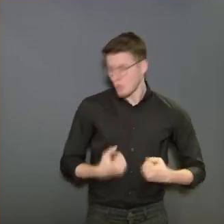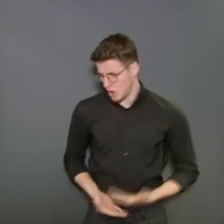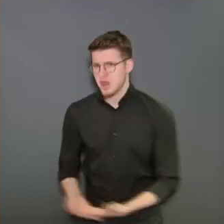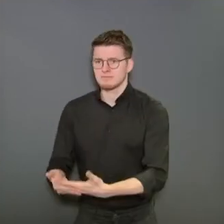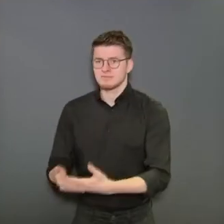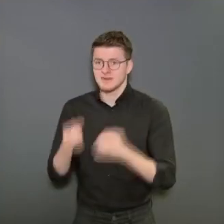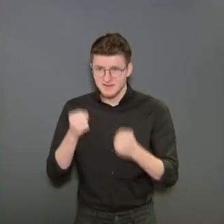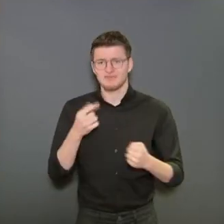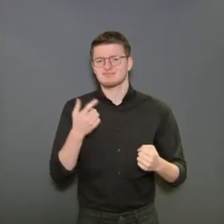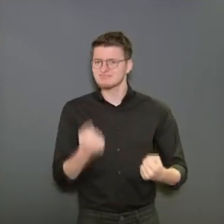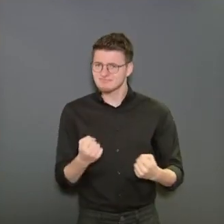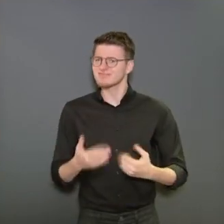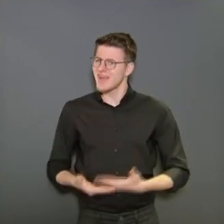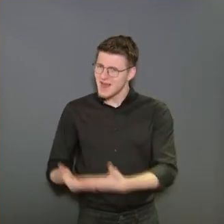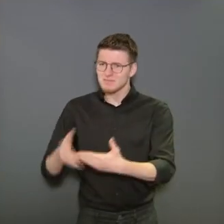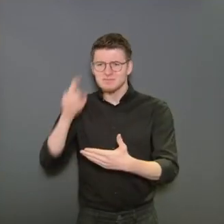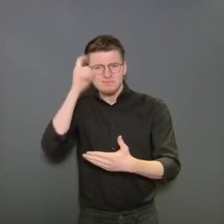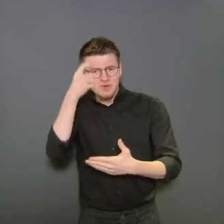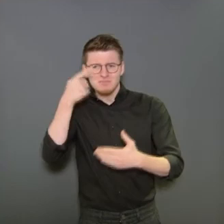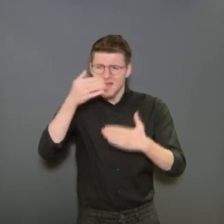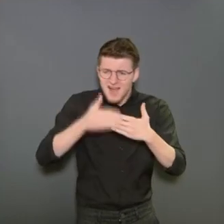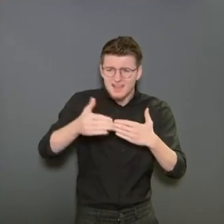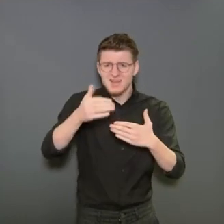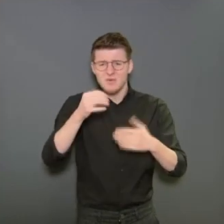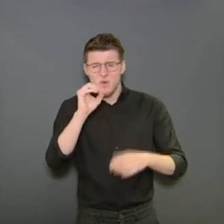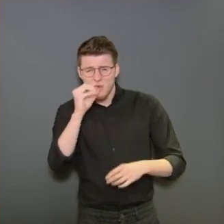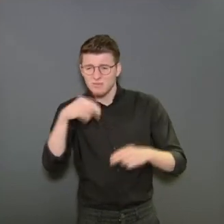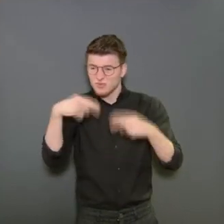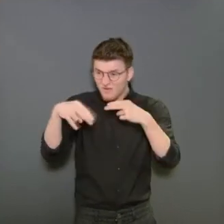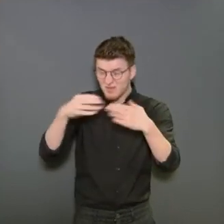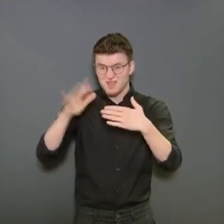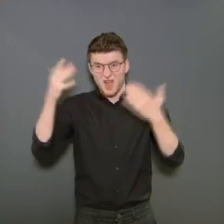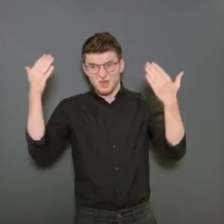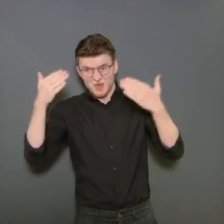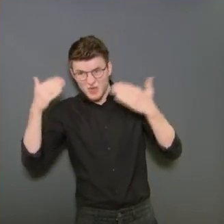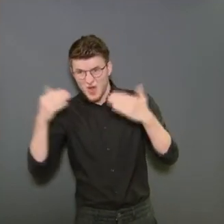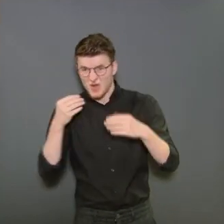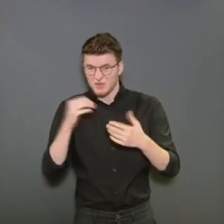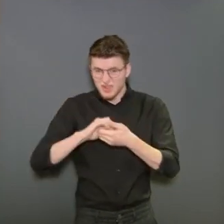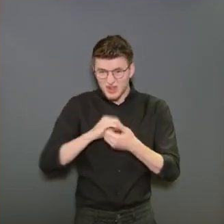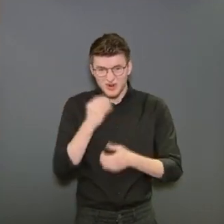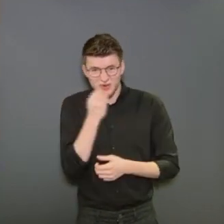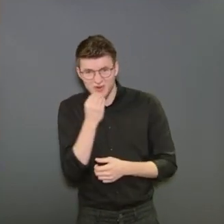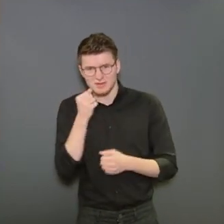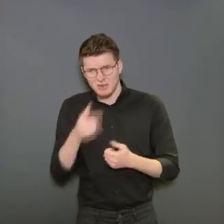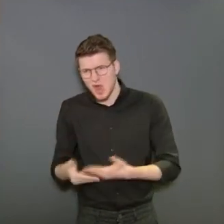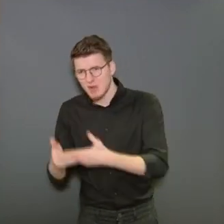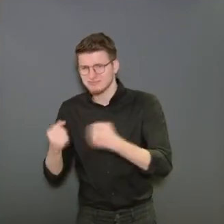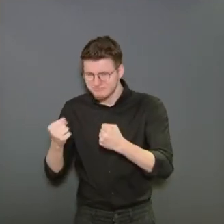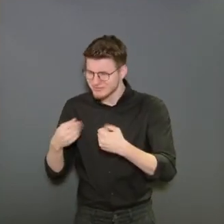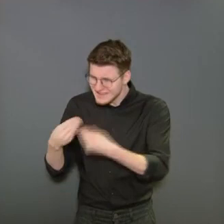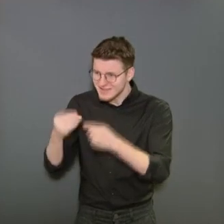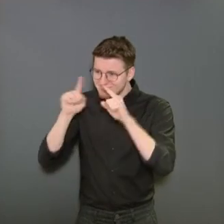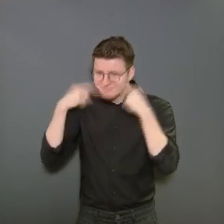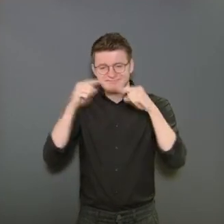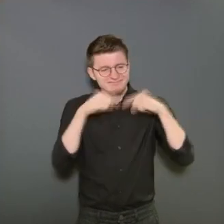une lueur d'espoir dans ces mois d'octobre et de novembre qui sont sombres. Peut-être connaissez-vous